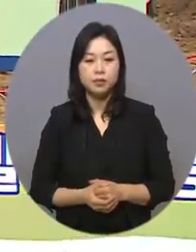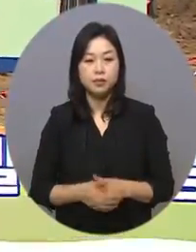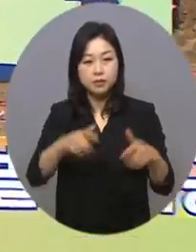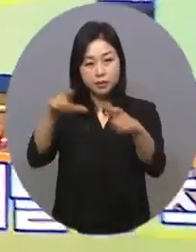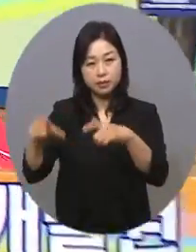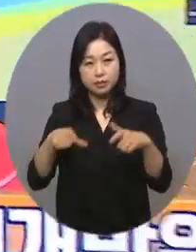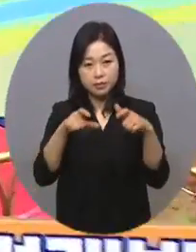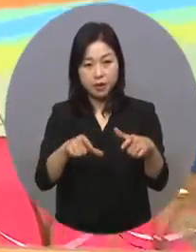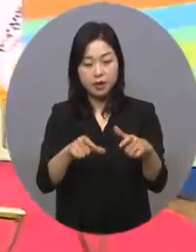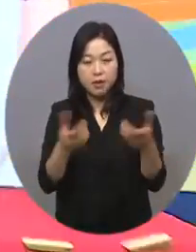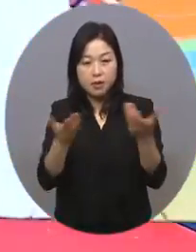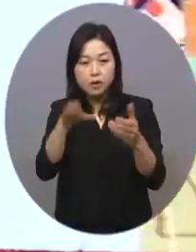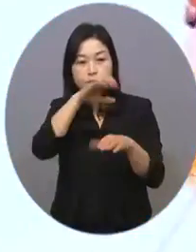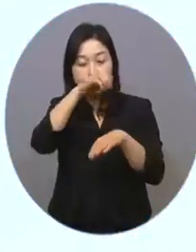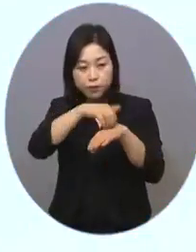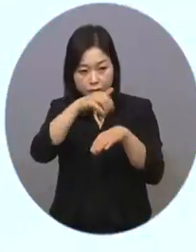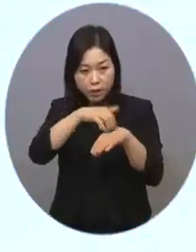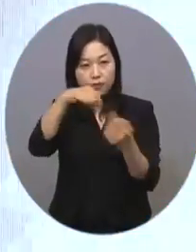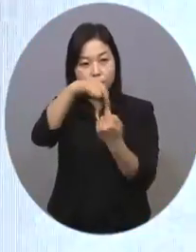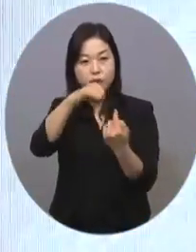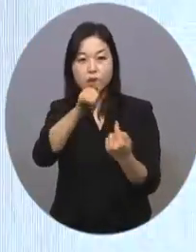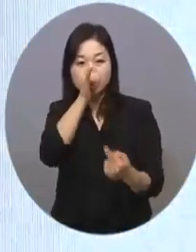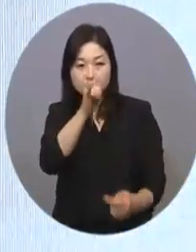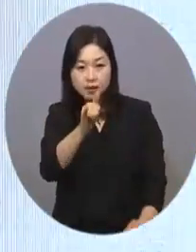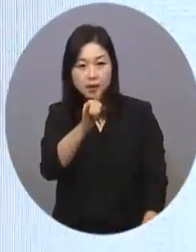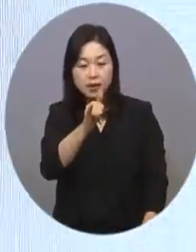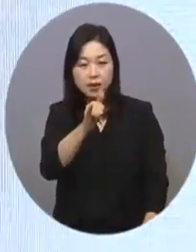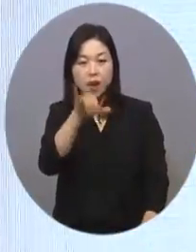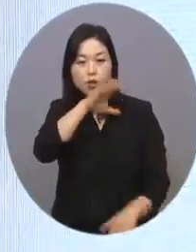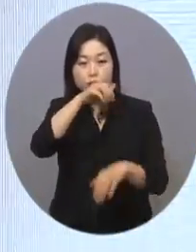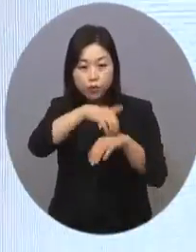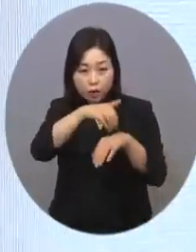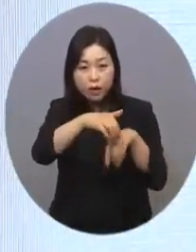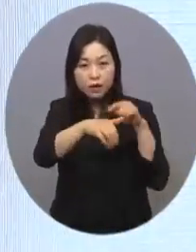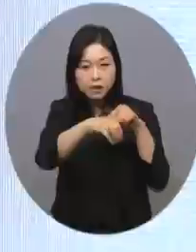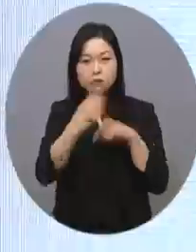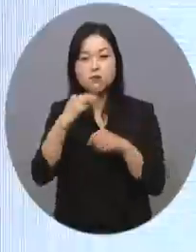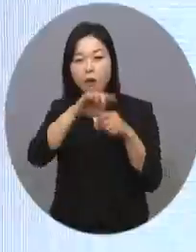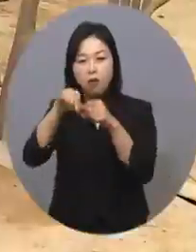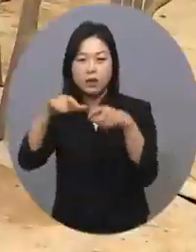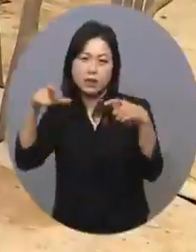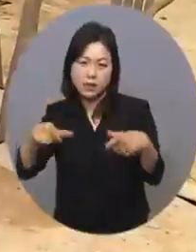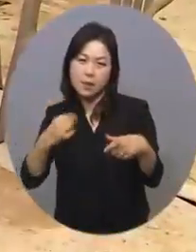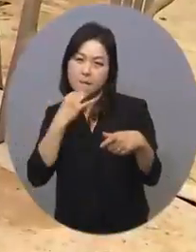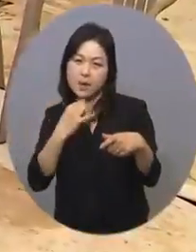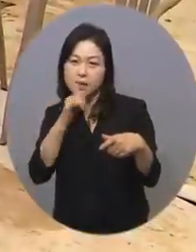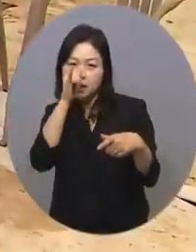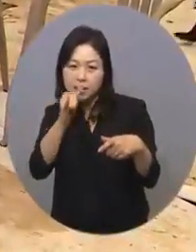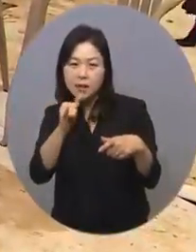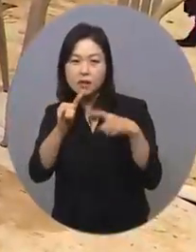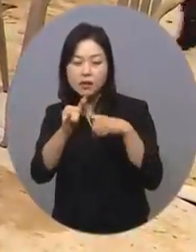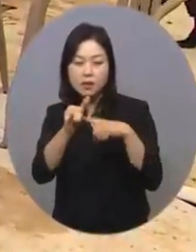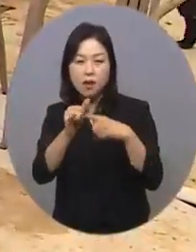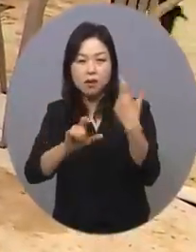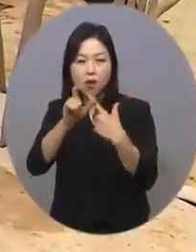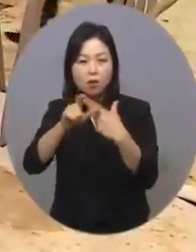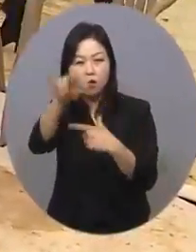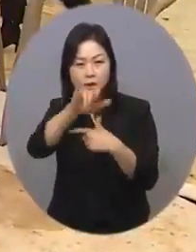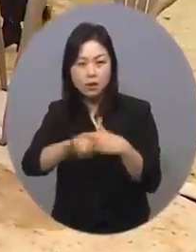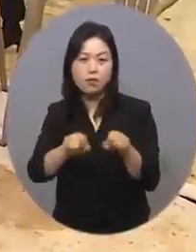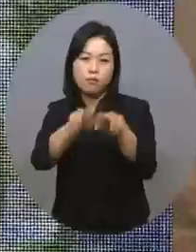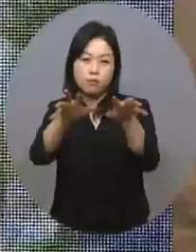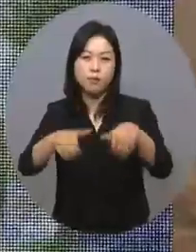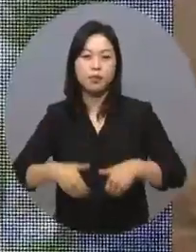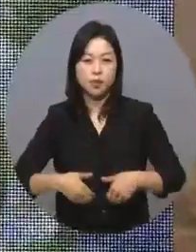지역에서 직업훈련이 이뤄지고 있으나 훈련 수요가 수도권에 집중돼 추가적인 기관 운영이 필요한 상황이었습니다.